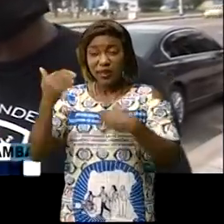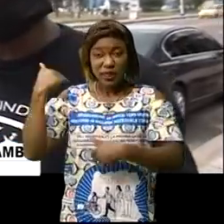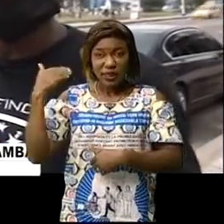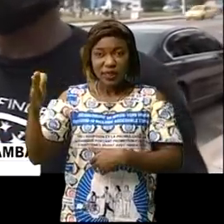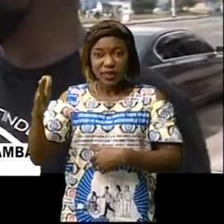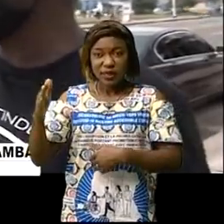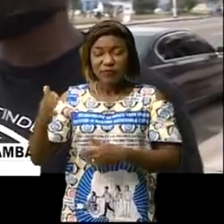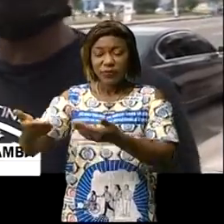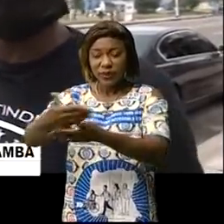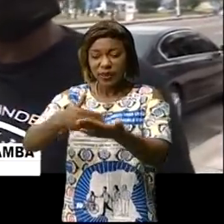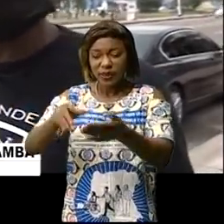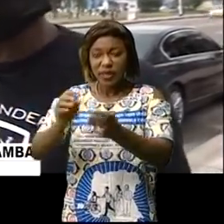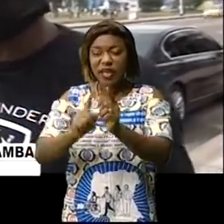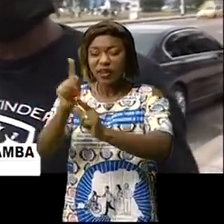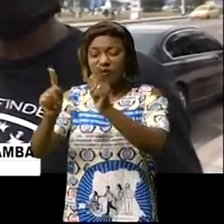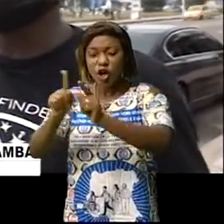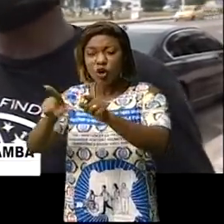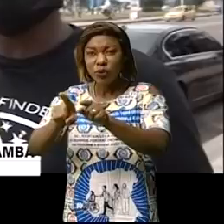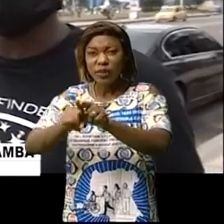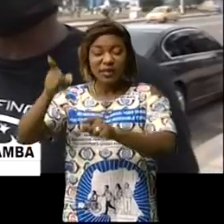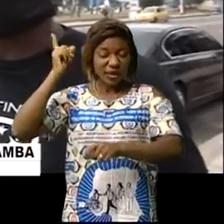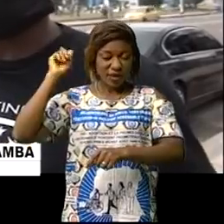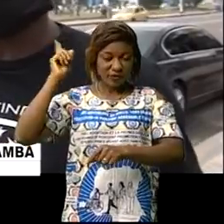pelouses et les fleurs comme c'était avant